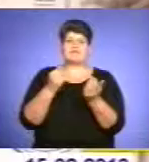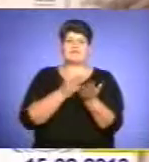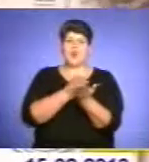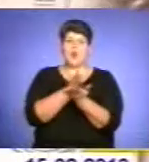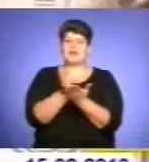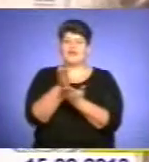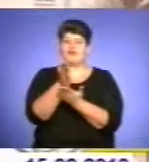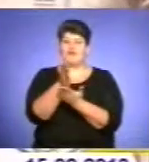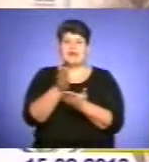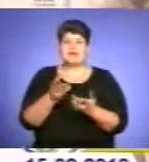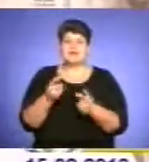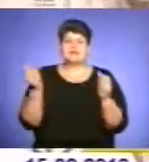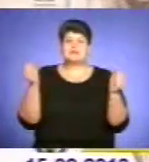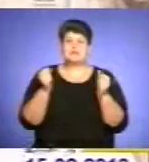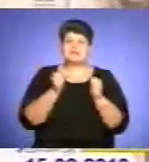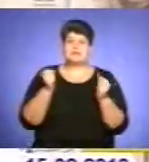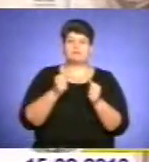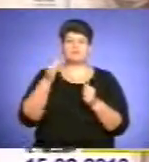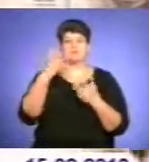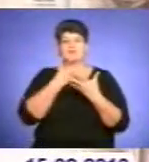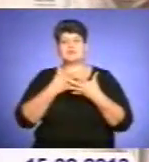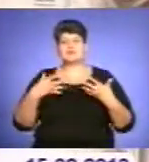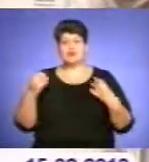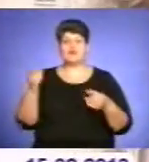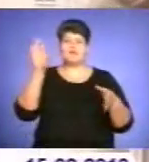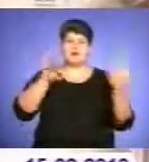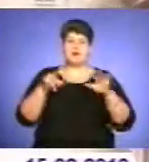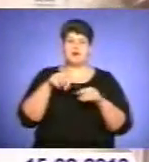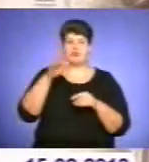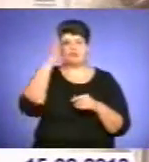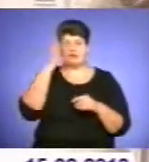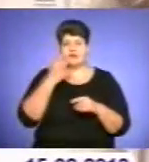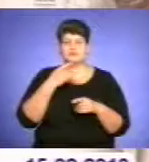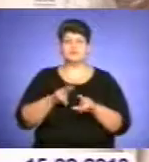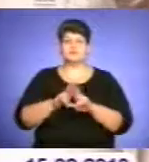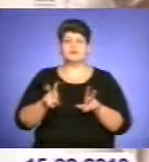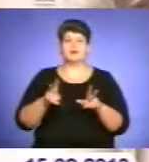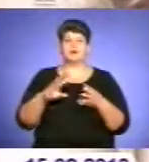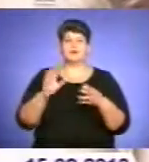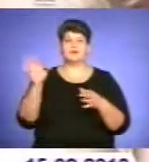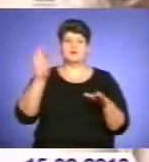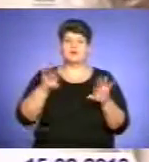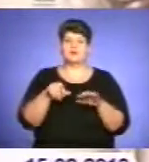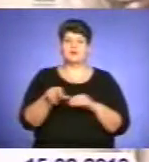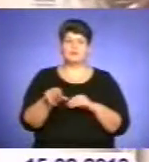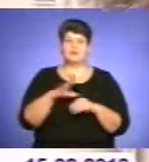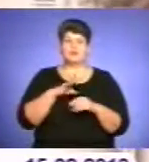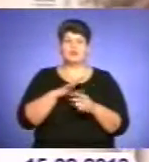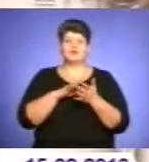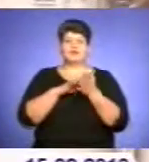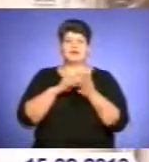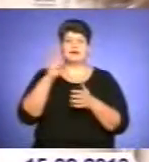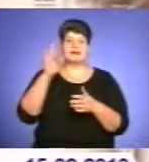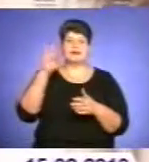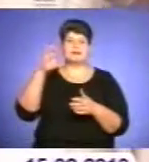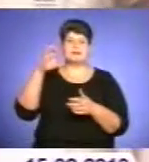походи, і взимку, і весною, і влітку. Я була членом турклубу «Кристал»